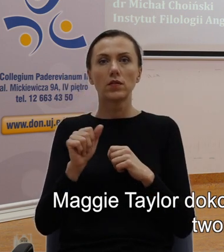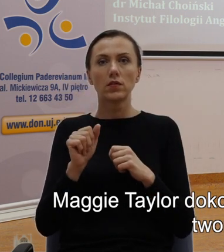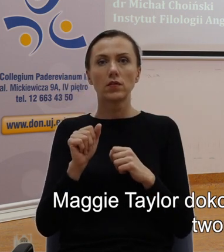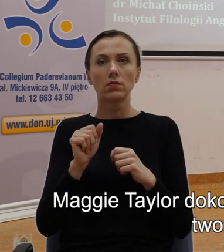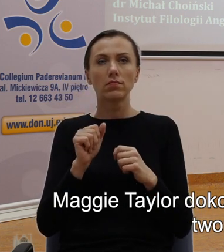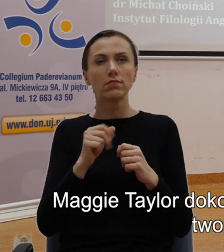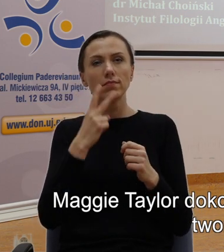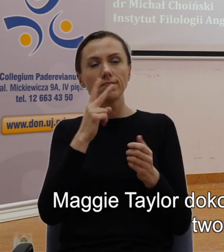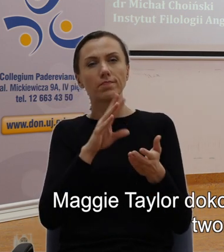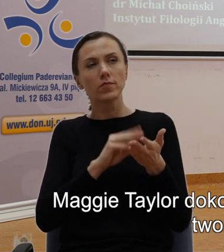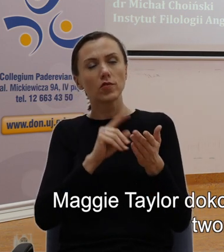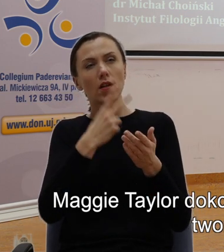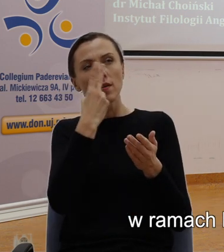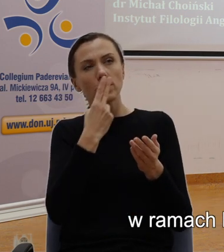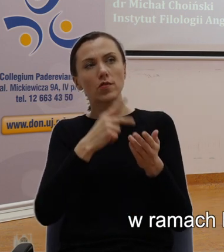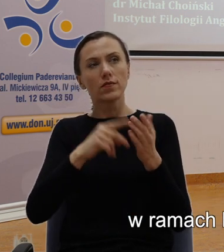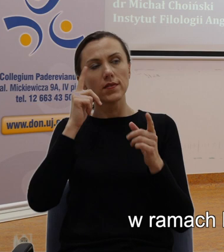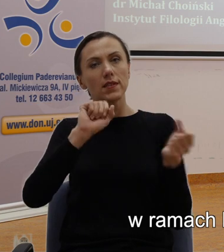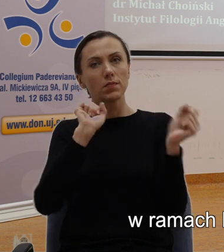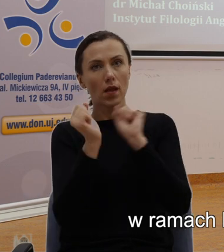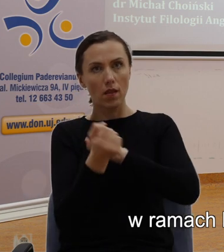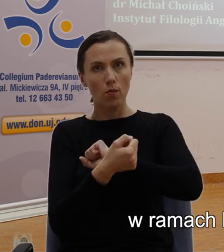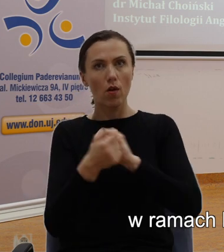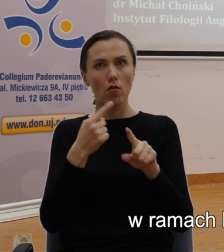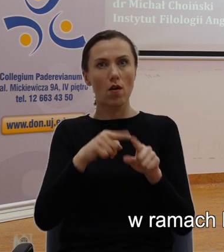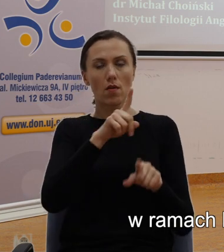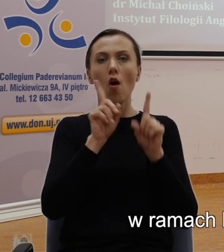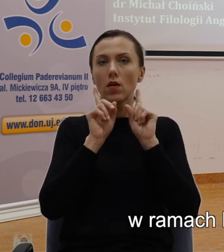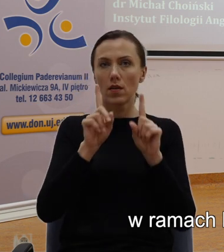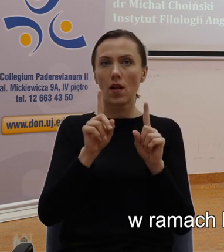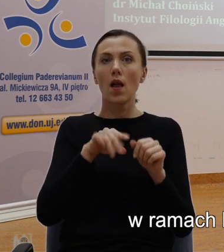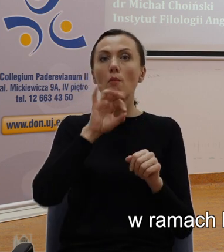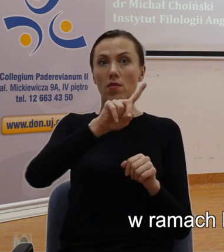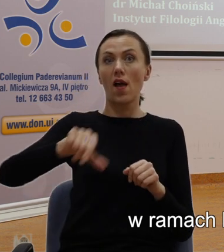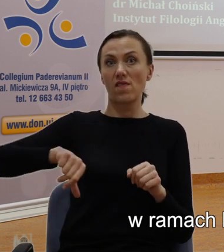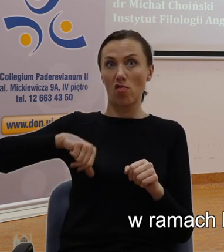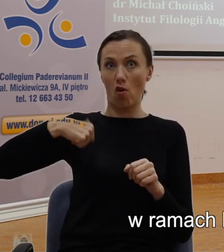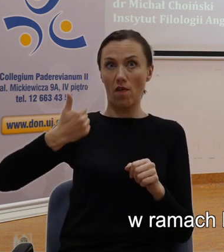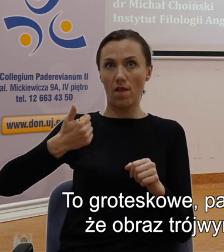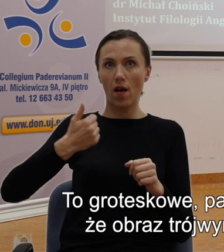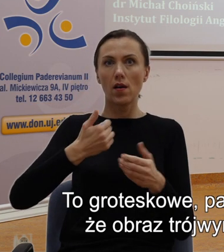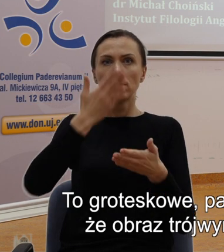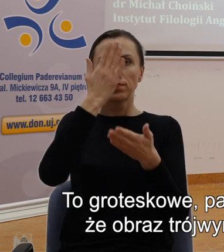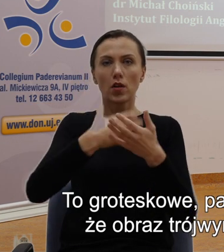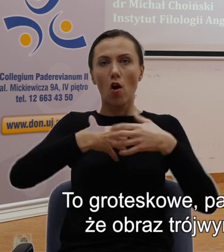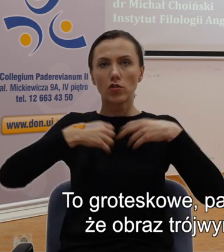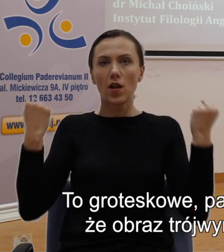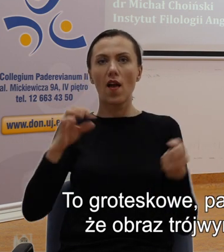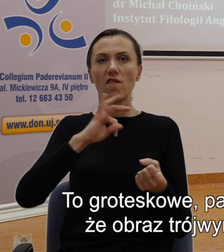ilustracje, w ramach której owa wdowa przedziera swój obraz. To